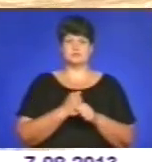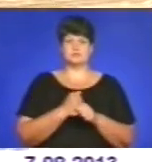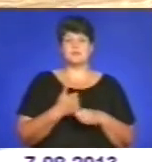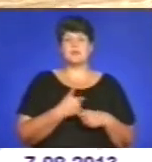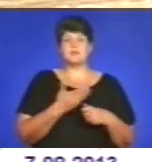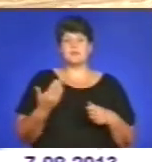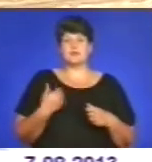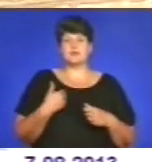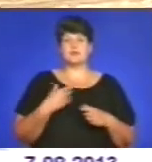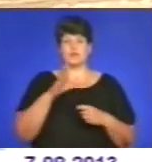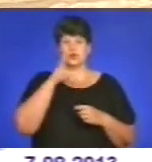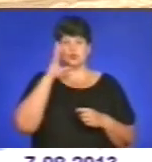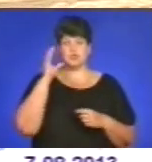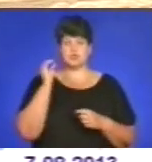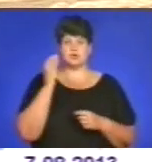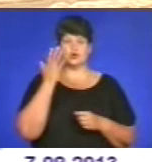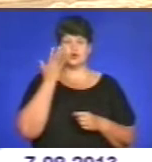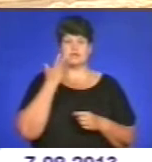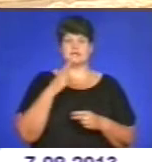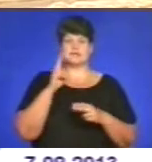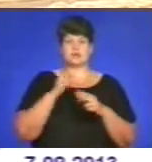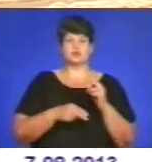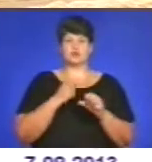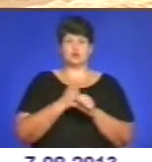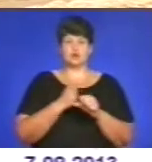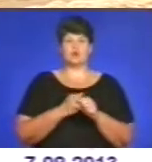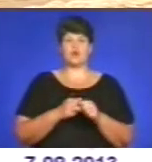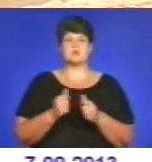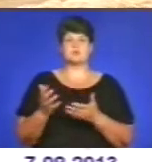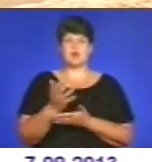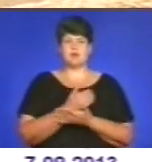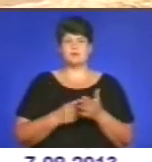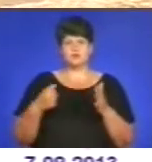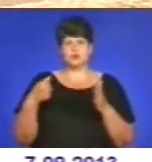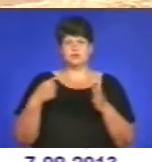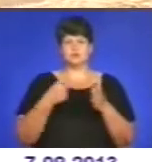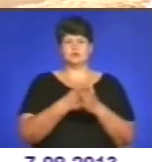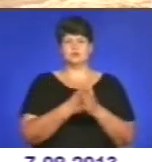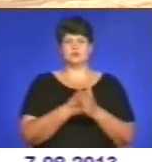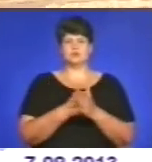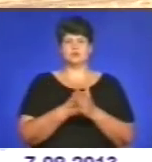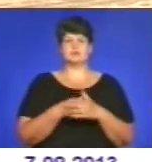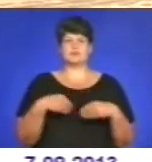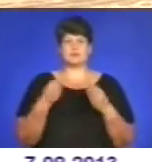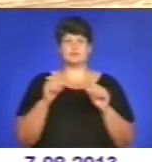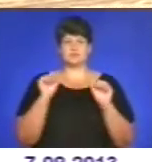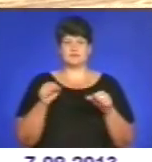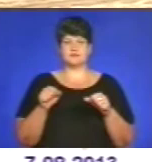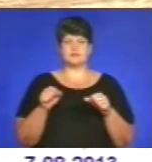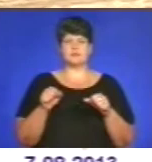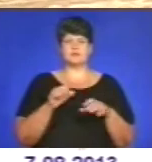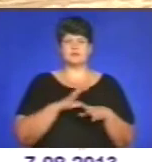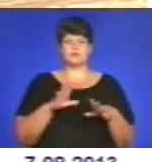Ми з вечора, коли закінчуємо роботу, молотимо до тих пір, доки даємо можливість, щоб не